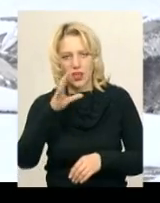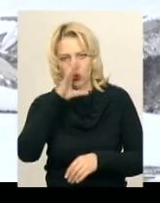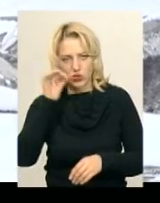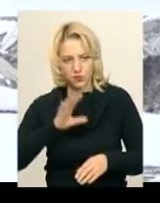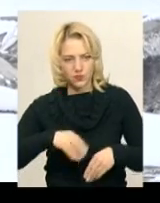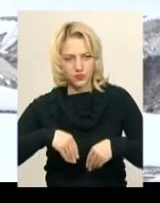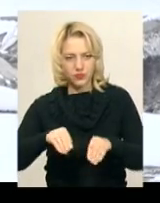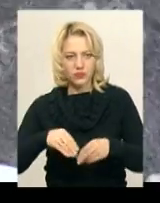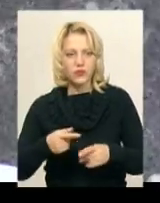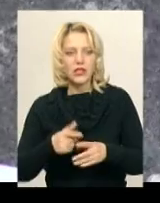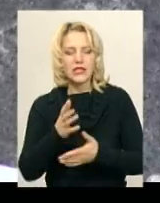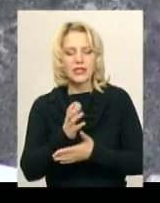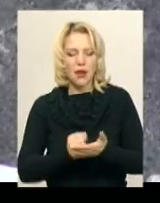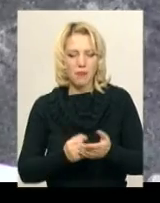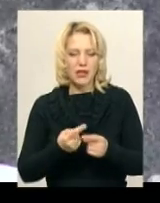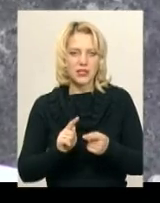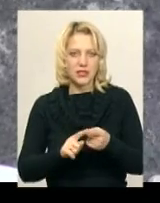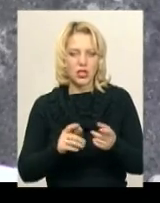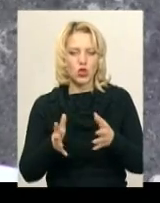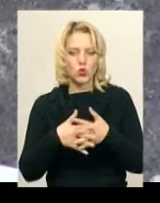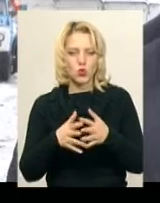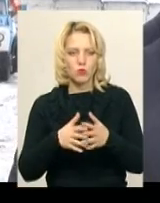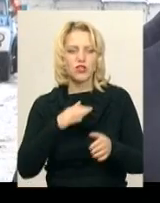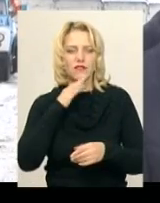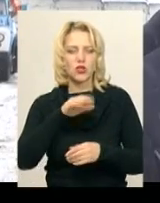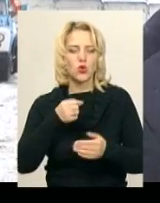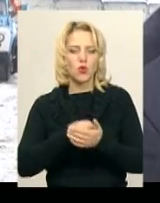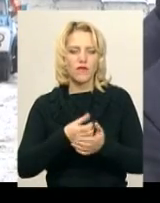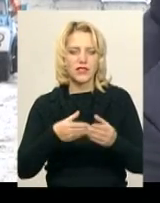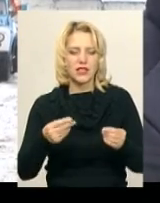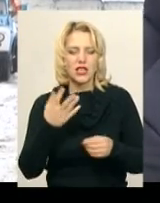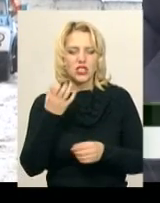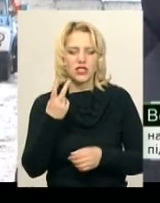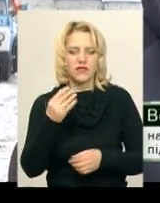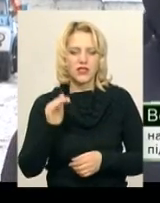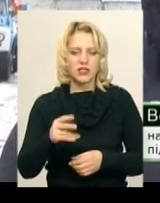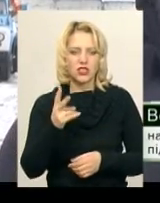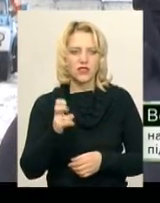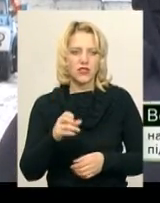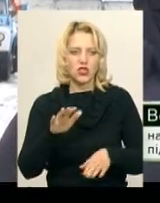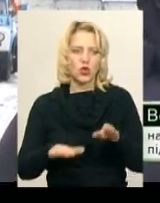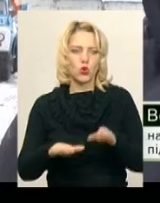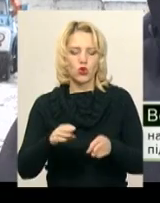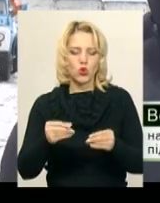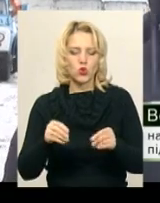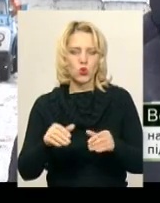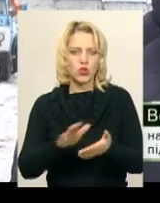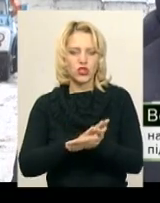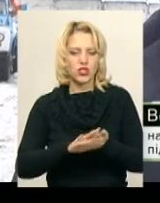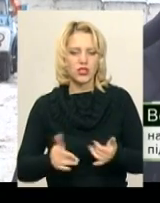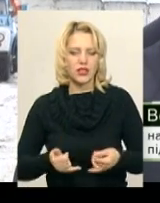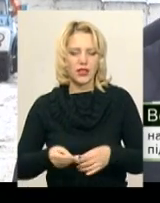Володимира Шваєнко, запасів піщано-соляної суміші вистачить до весни. Запаси ще 2200 тонн солі чистої для